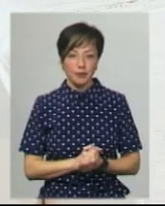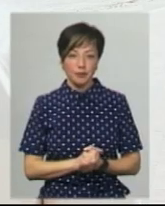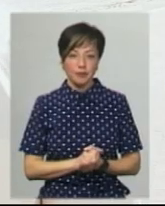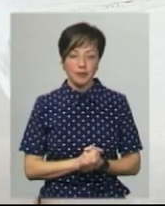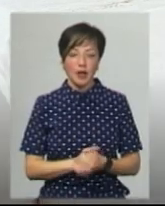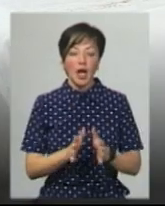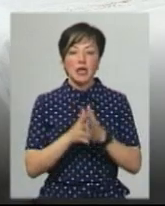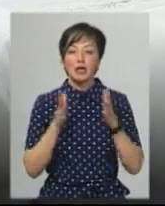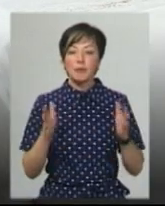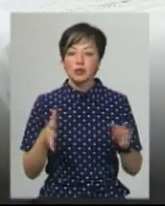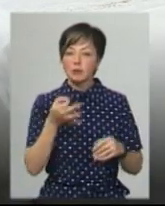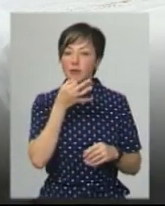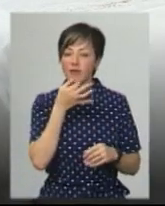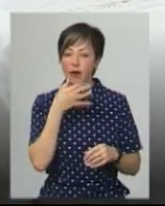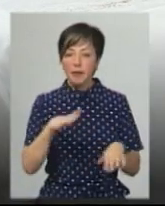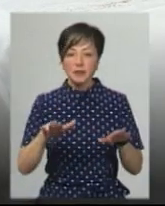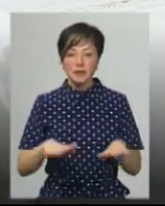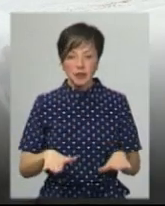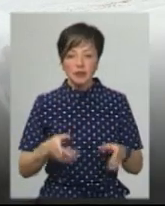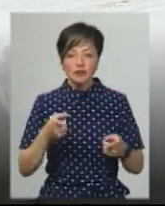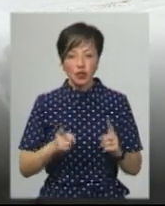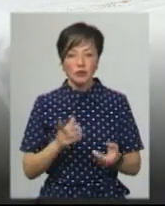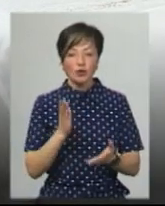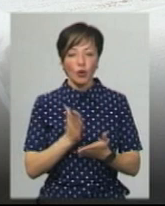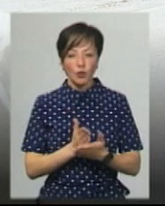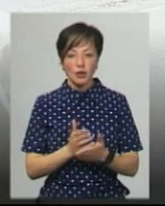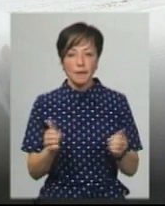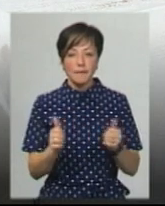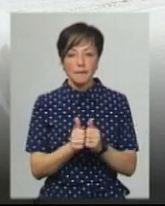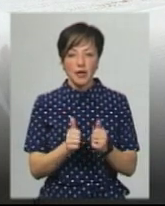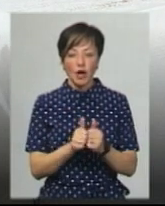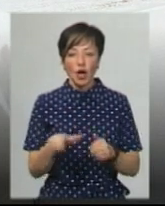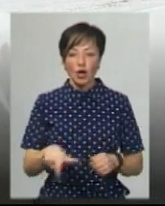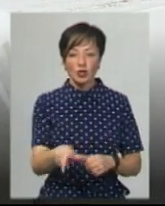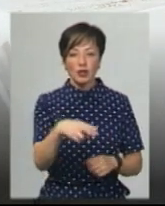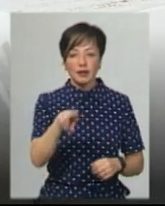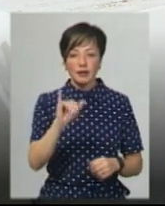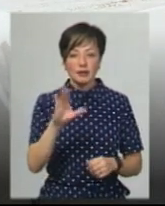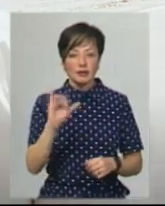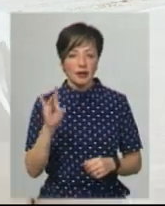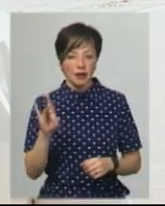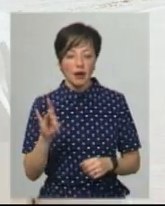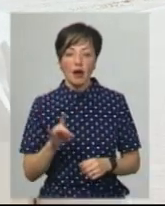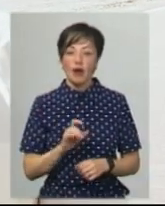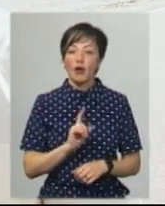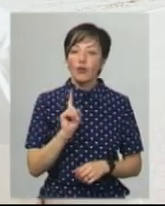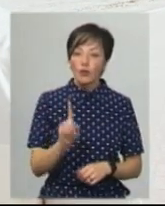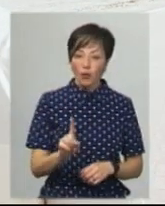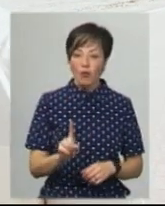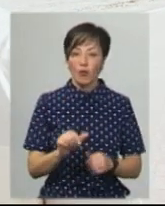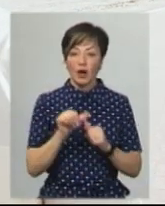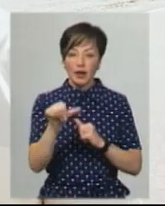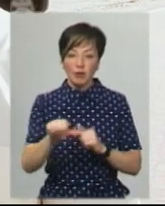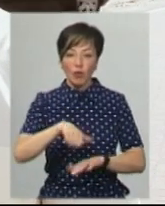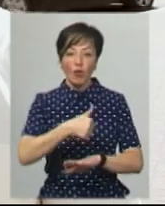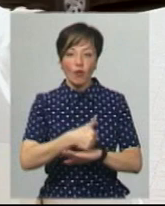«Найбільш привабливі місця в нас, звичайно, знаходяться біля річки Дністер. Але крім цієї